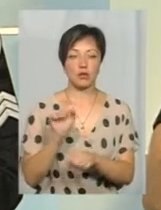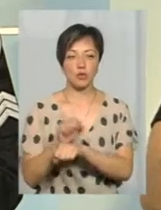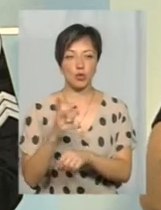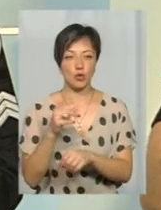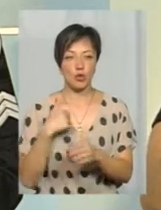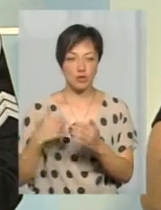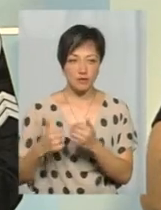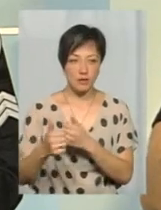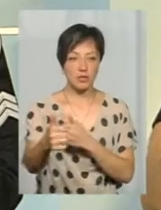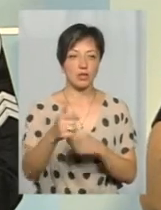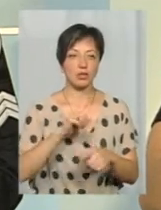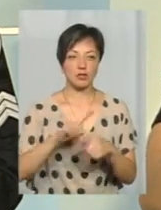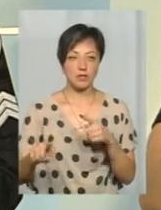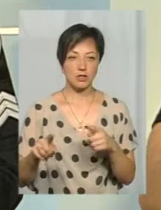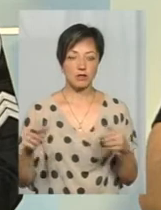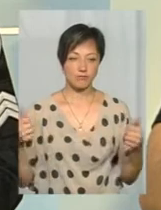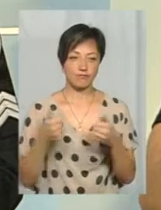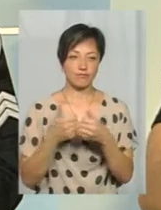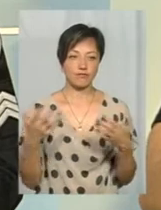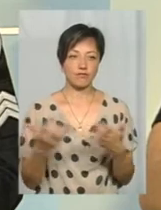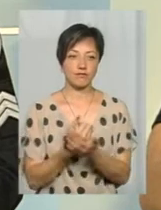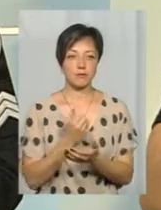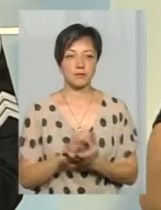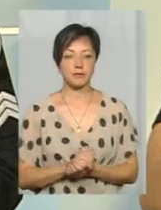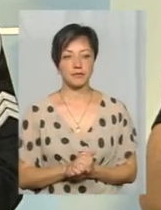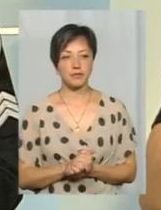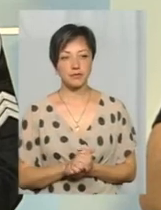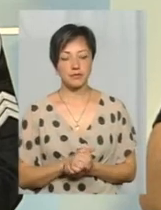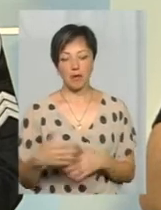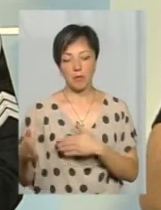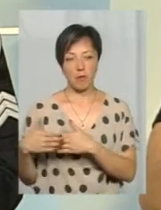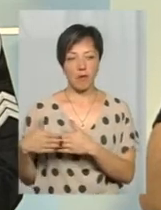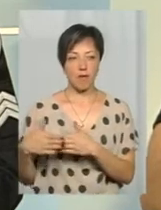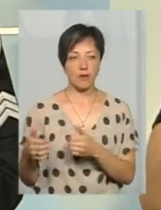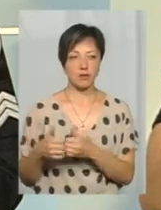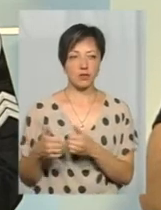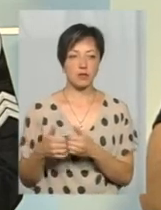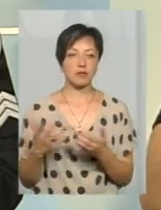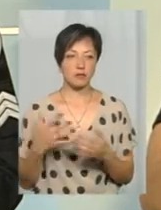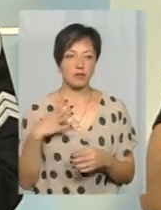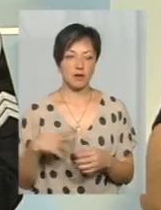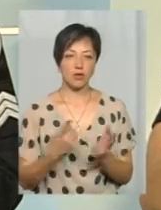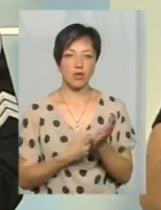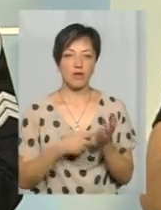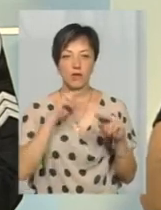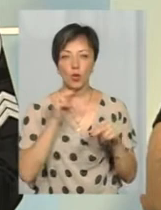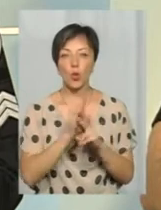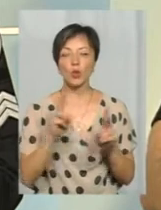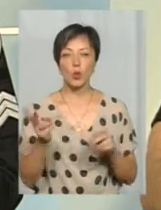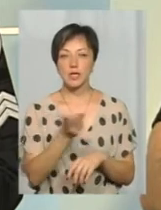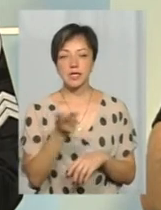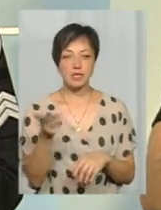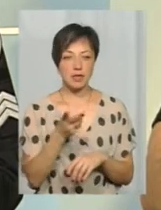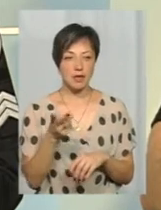хоче від'їхати швидше, і вони, відбувається між доними зіткнення боковими частинами, тоді приходиться доводити вину, хто з них,